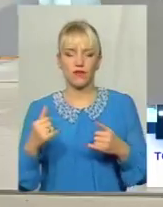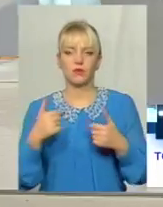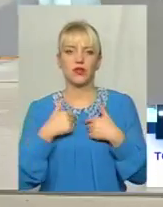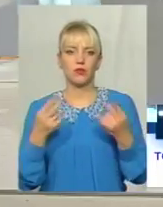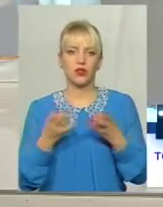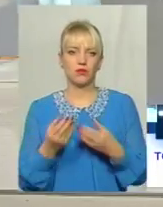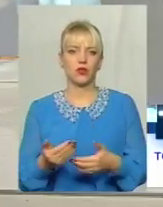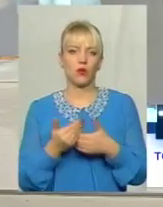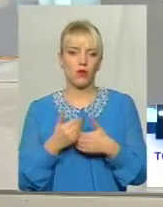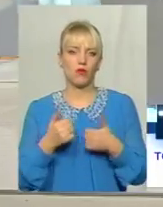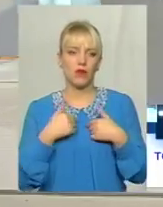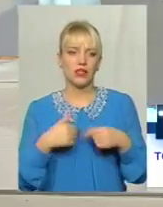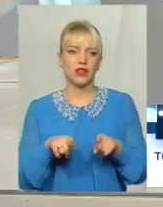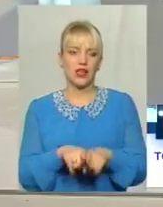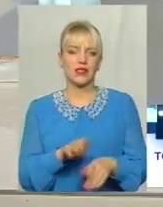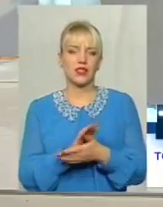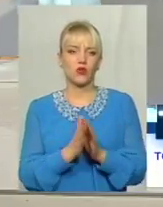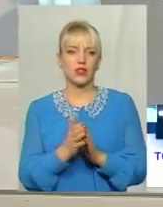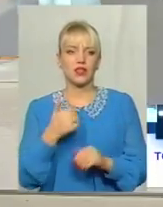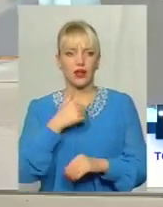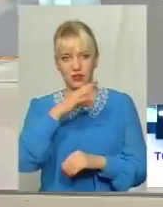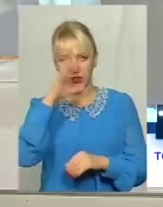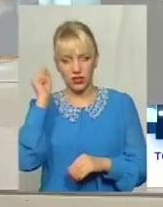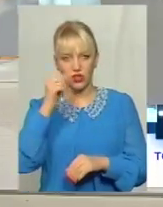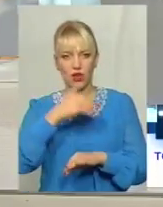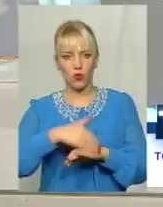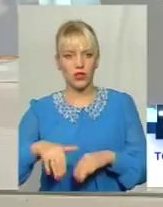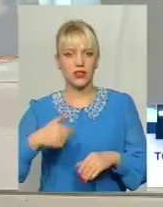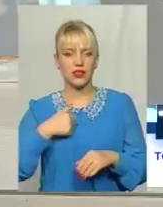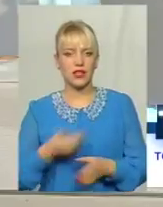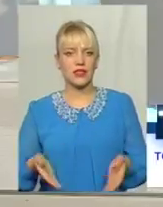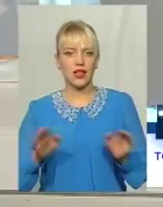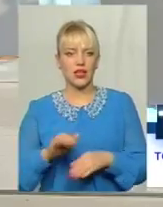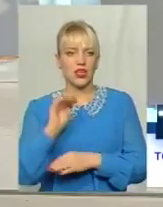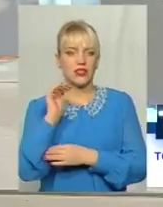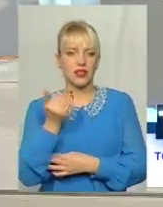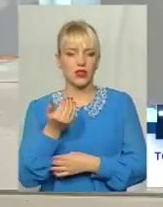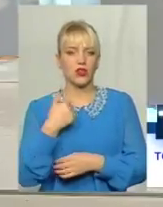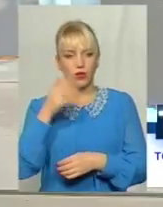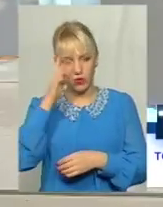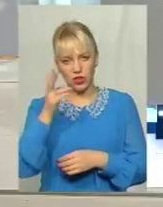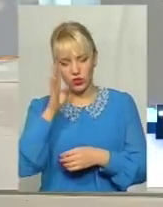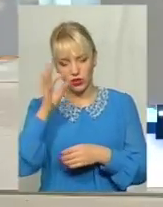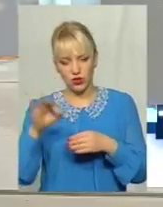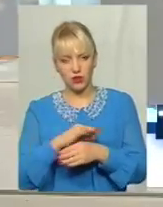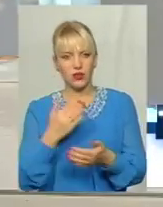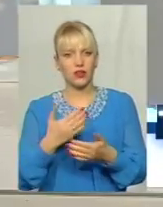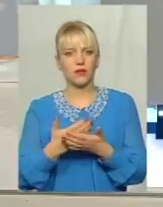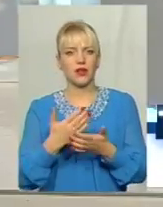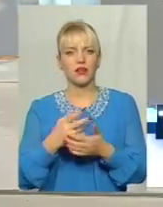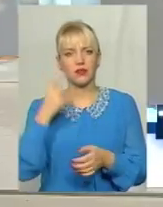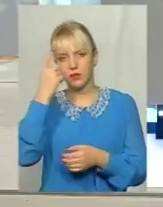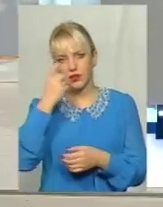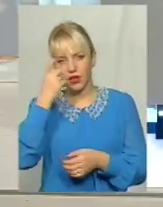допомога У мене така ситуація Я ніч на вулиці, я залишилася з дитиною Прийшов чоловік в стані алкогольного сп'яніння